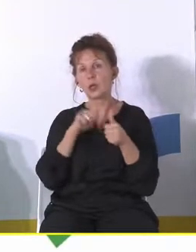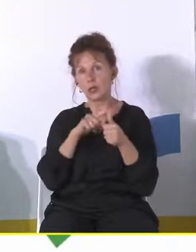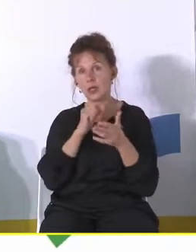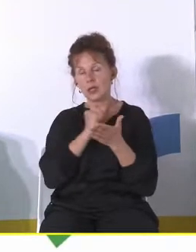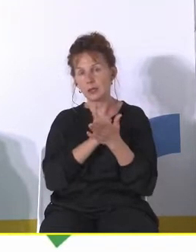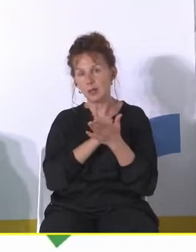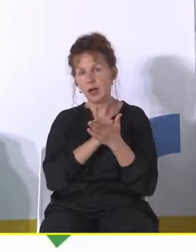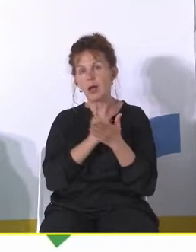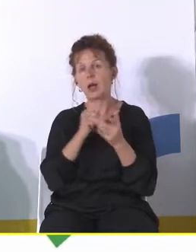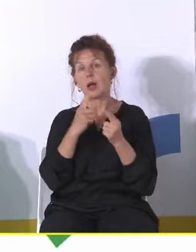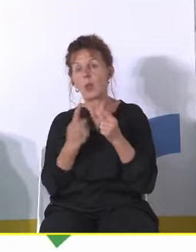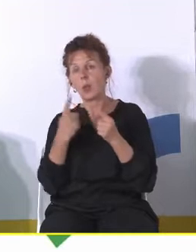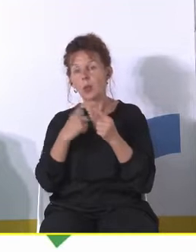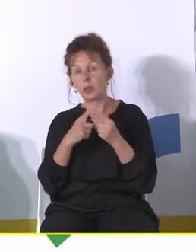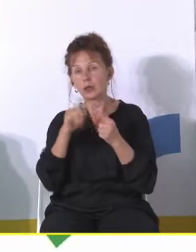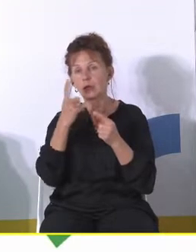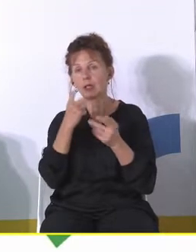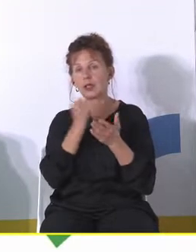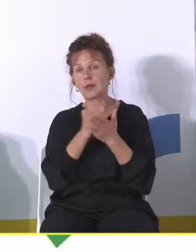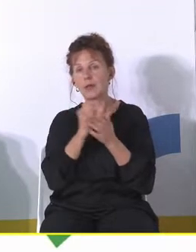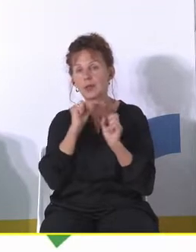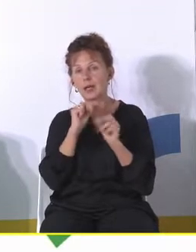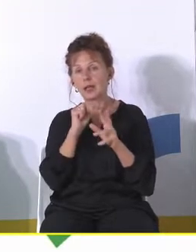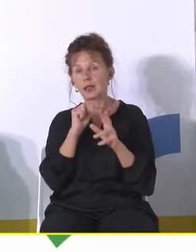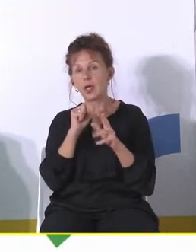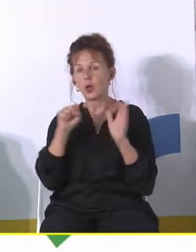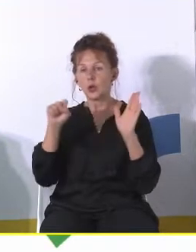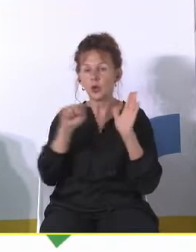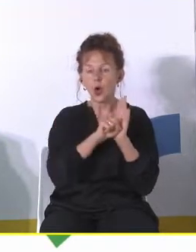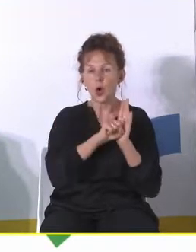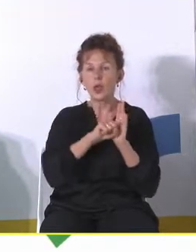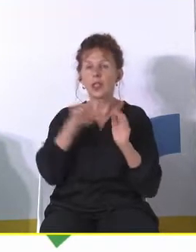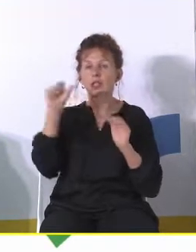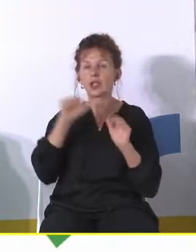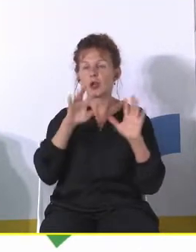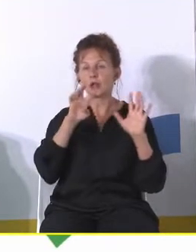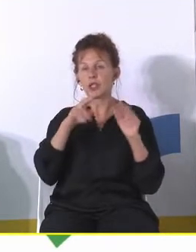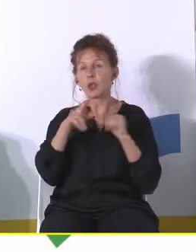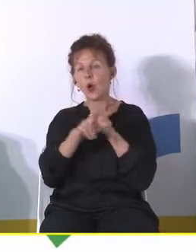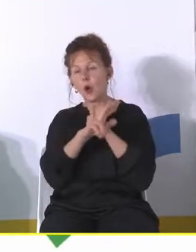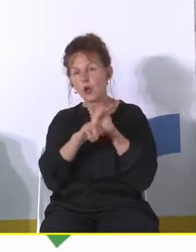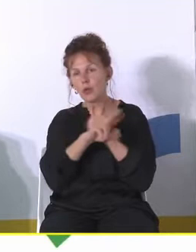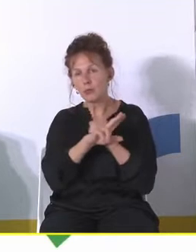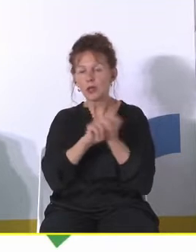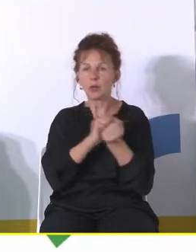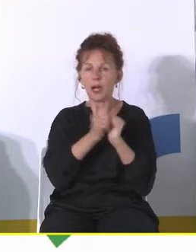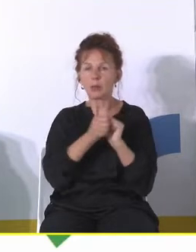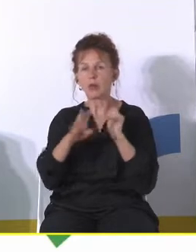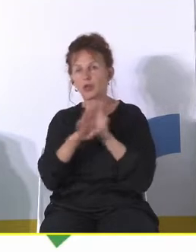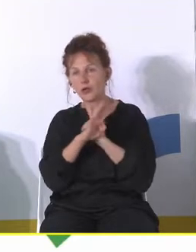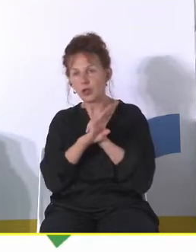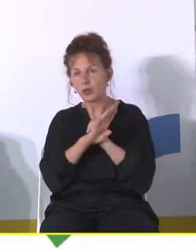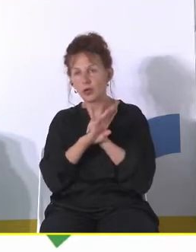Do tego jeszcze dochodzi kwestia taka, że powiedzmy do roku 89 czy nawet jeszcze w latach 90 taki